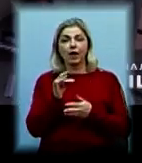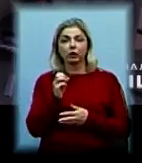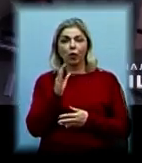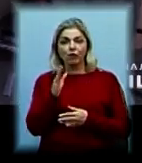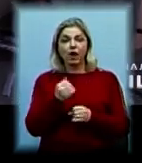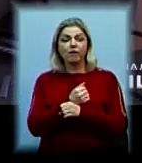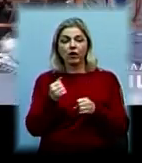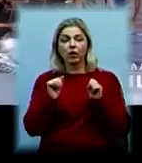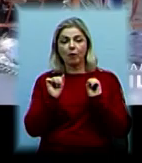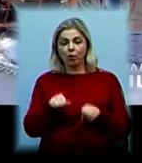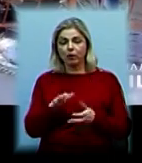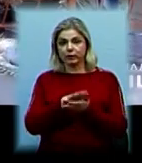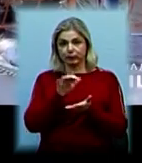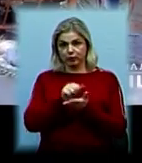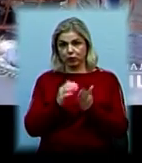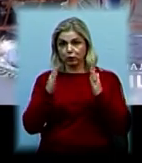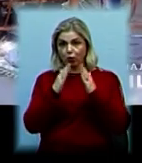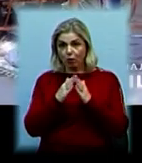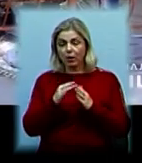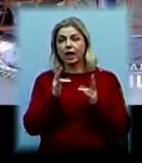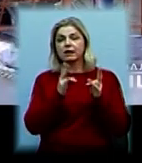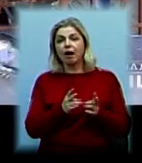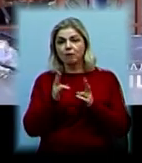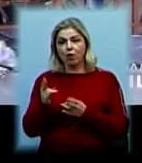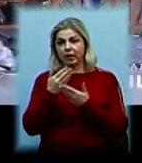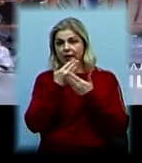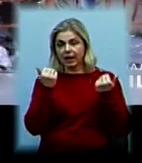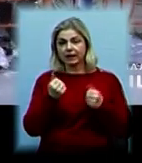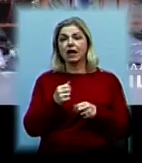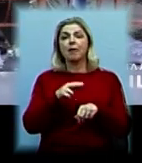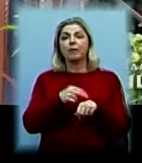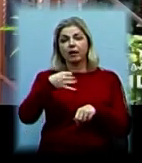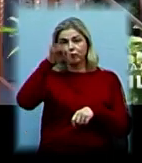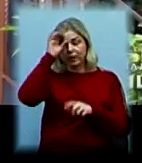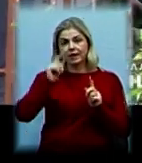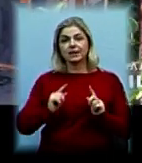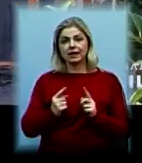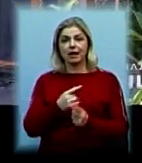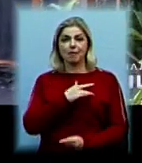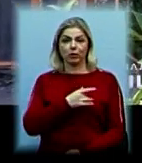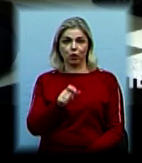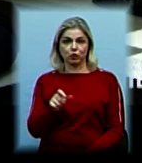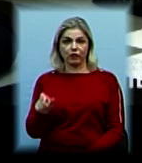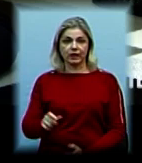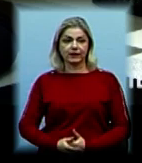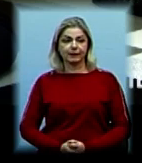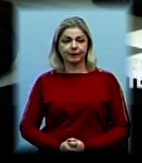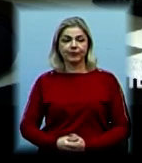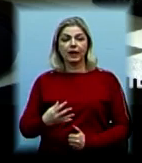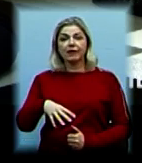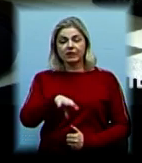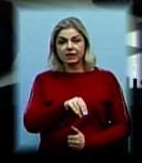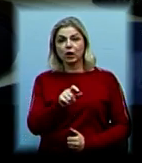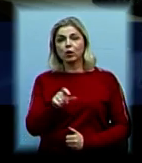міг призвести до руйнування будинку. Травмованих немає. Правоохоронці затримали підозрюваних. Всі особи